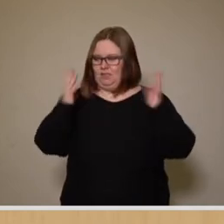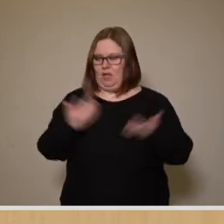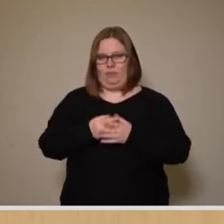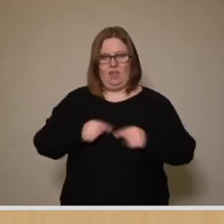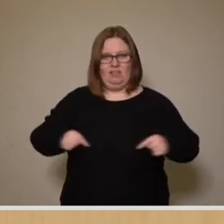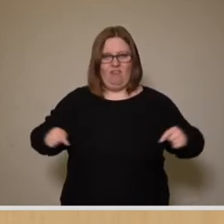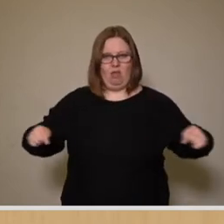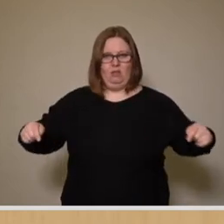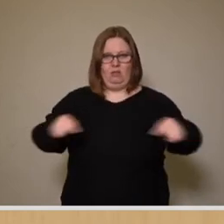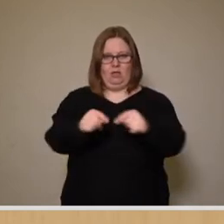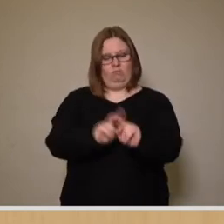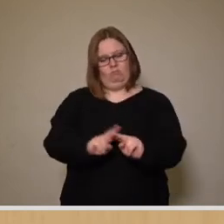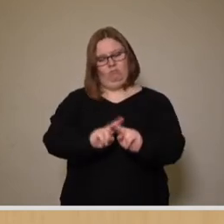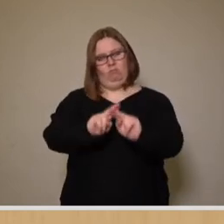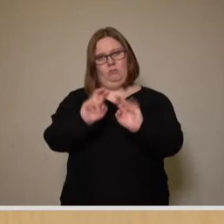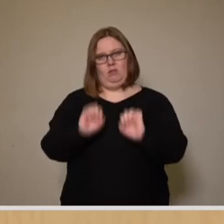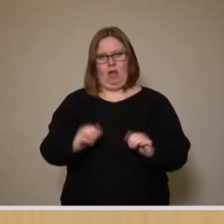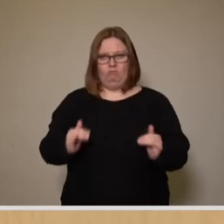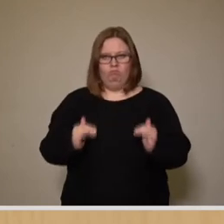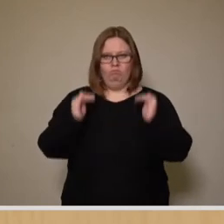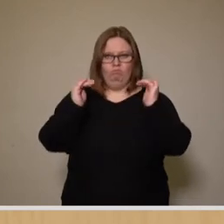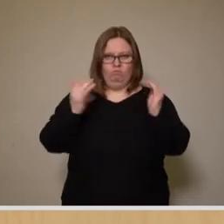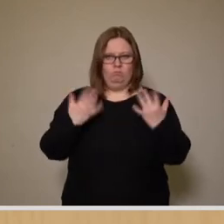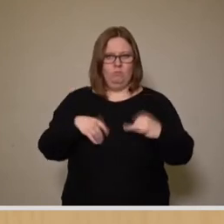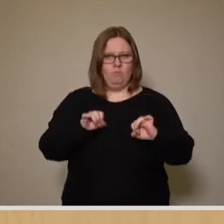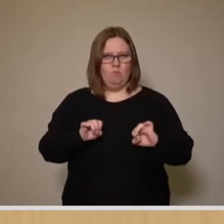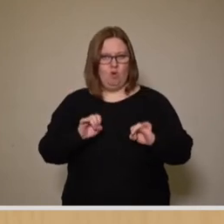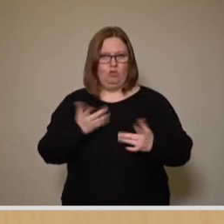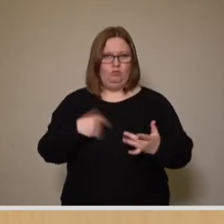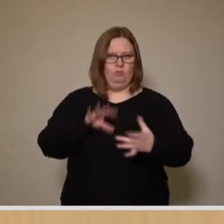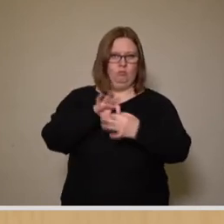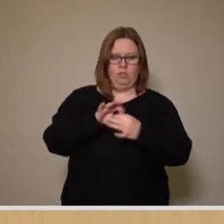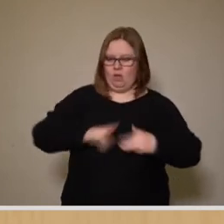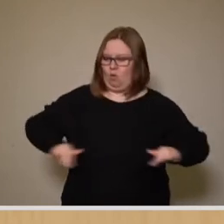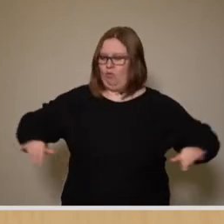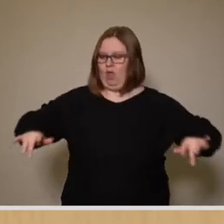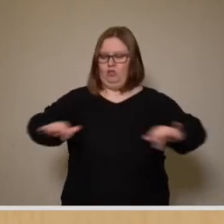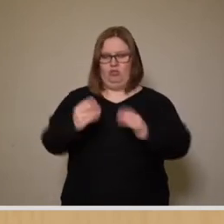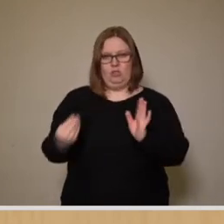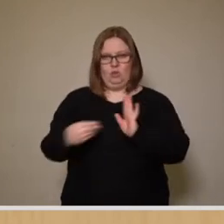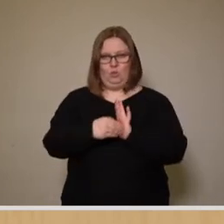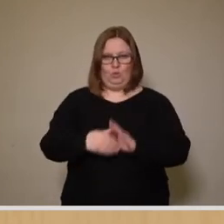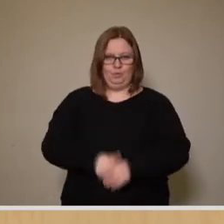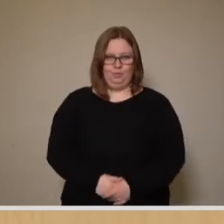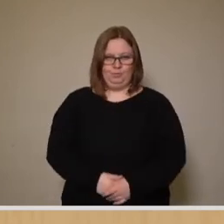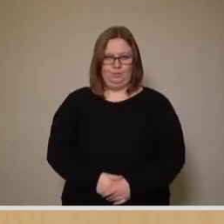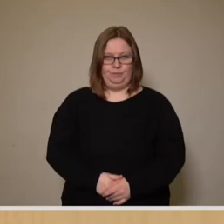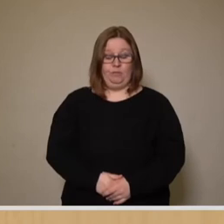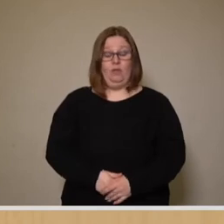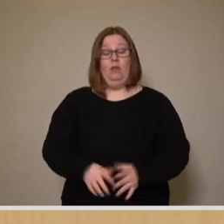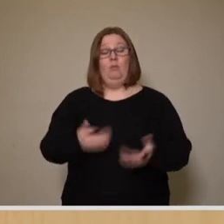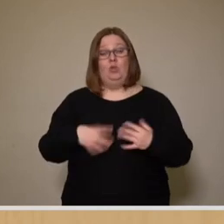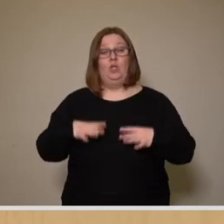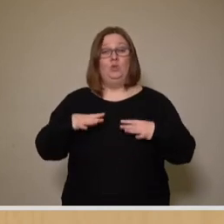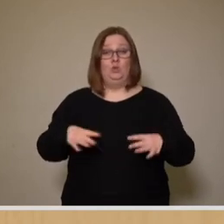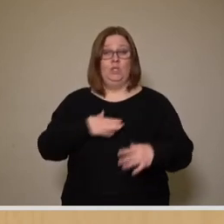Quartiers zu ermöglichen und zwar in Verbindung mit den umliegenden Flächen. Ein